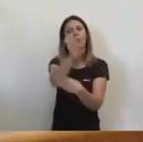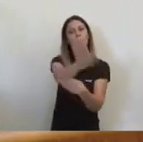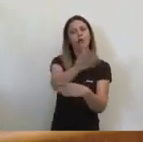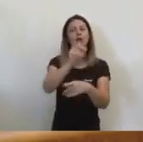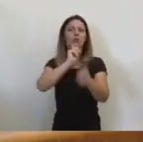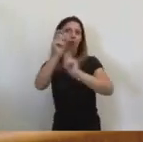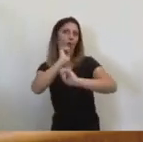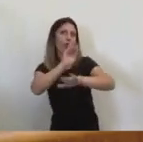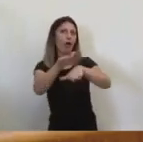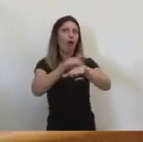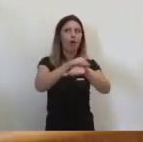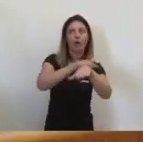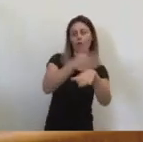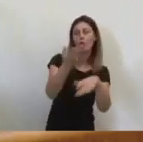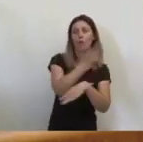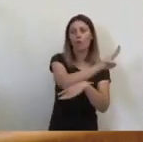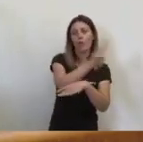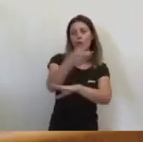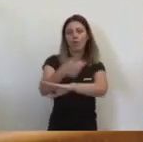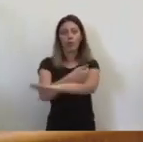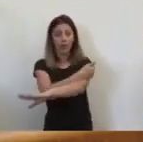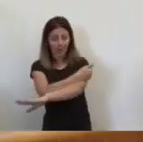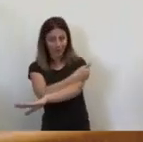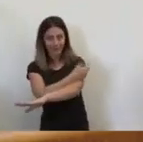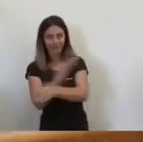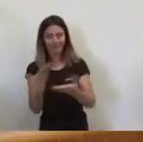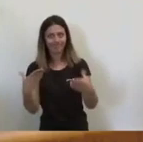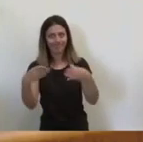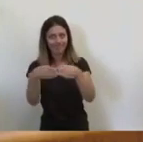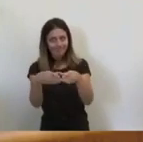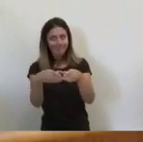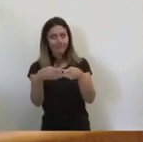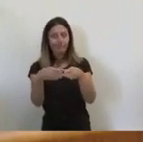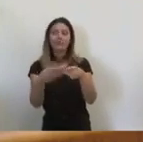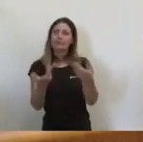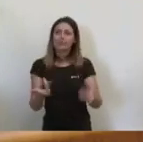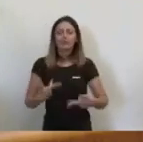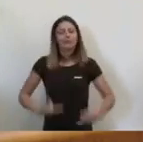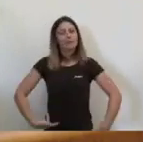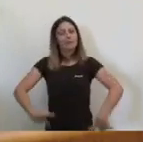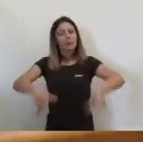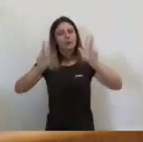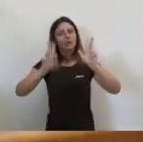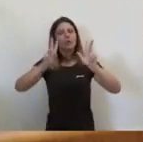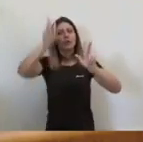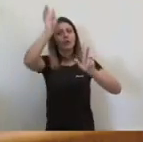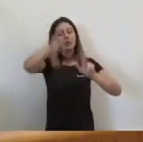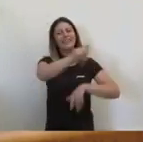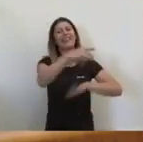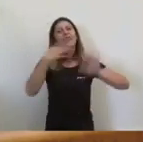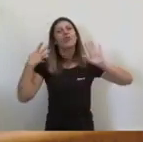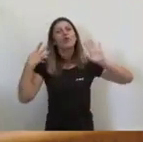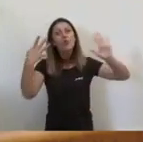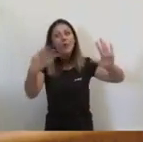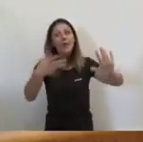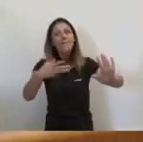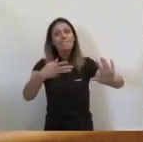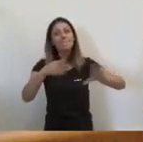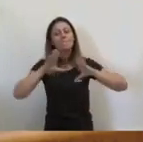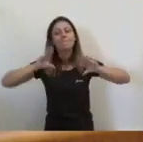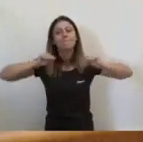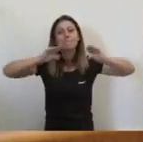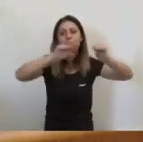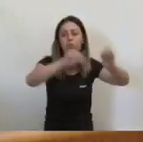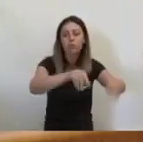negocia governs amb el Partit Popular i amb Ciudadanos que es permeten el luxe l'any 2019 d'agradir persones en la